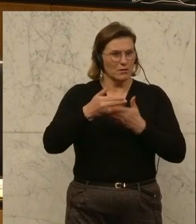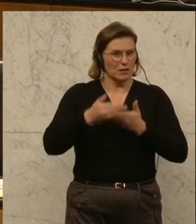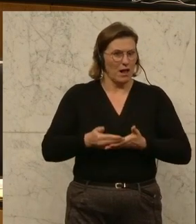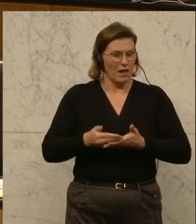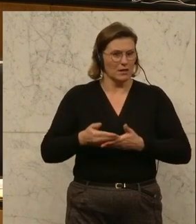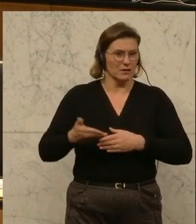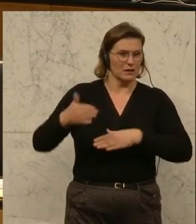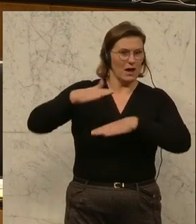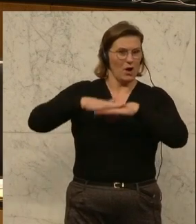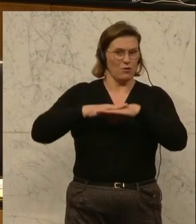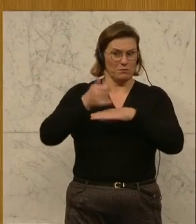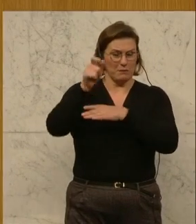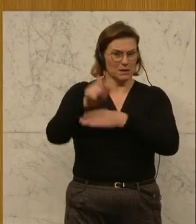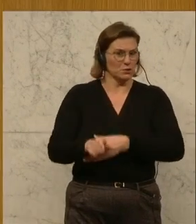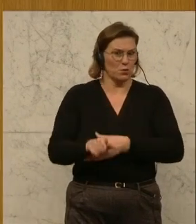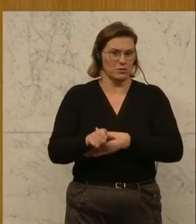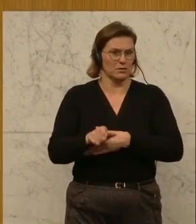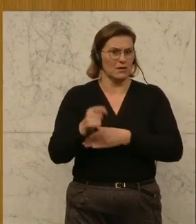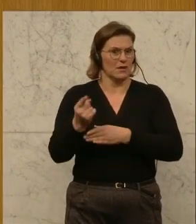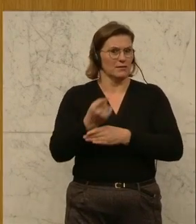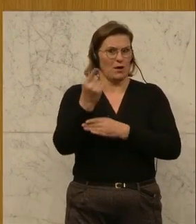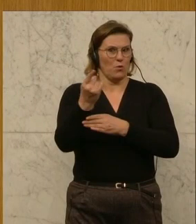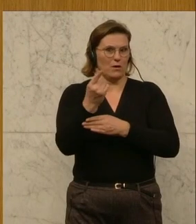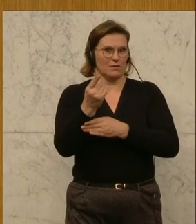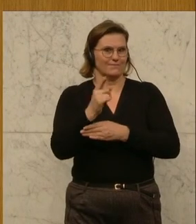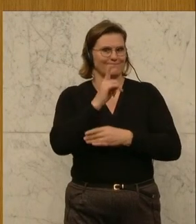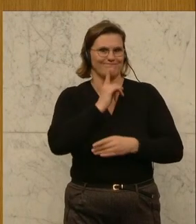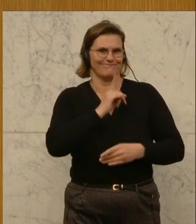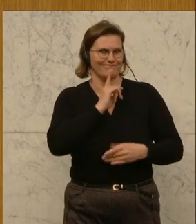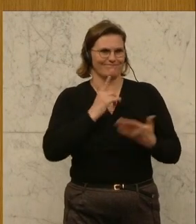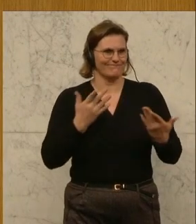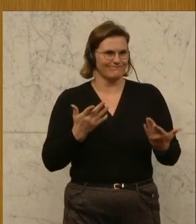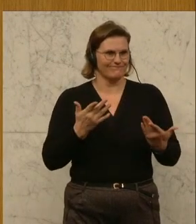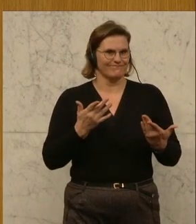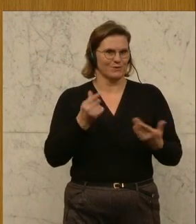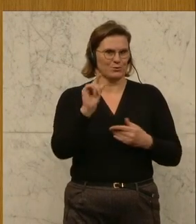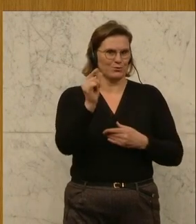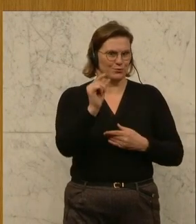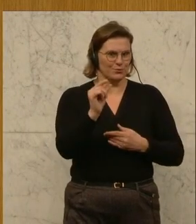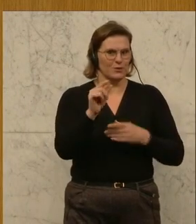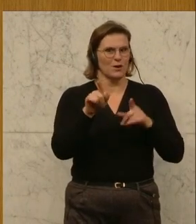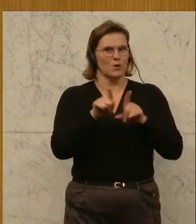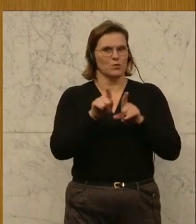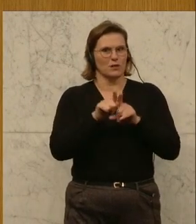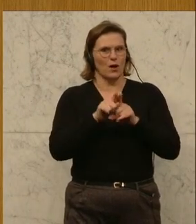pro Pflegekraft wird sich auf Dauer nicht ausgehen. Und es ändert auch nichts, dass